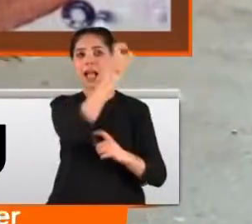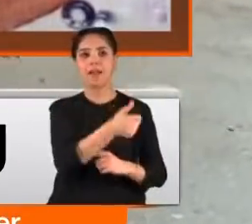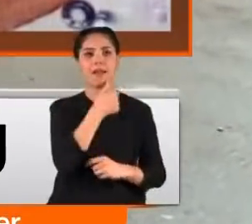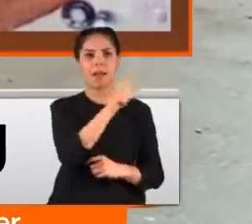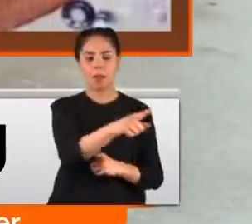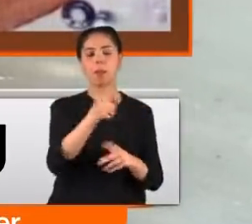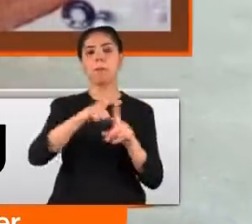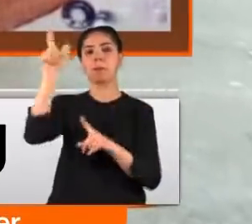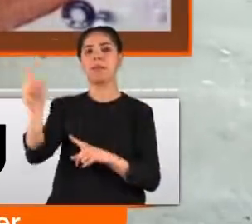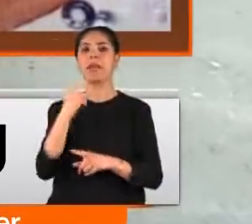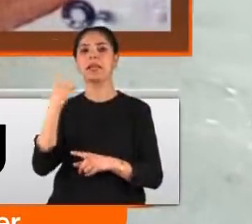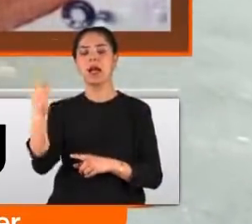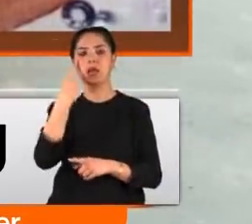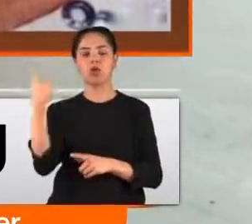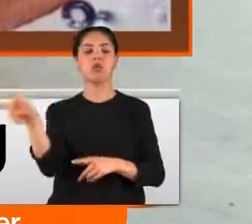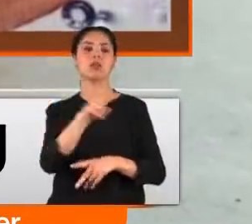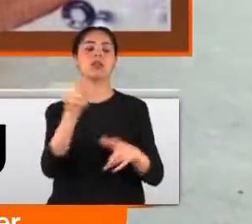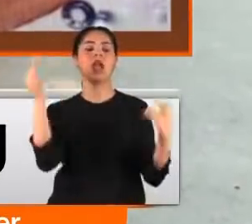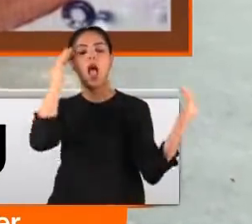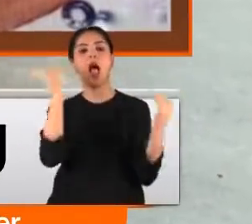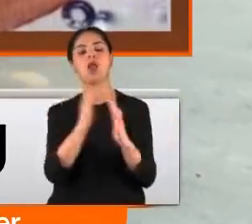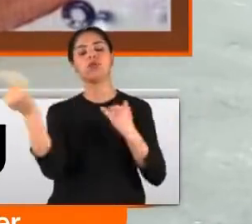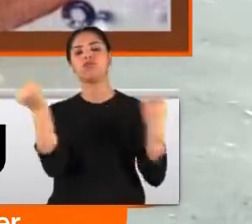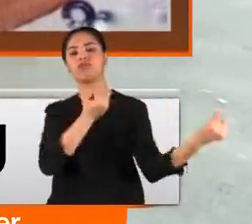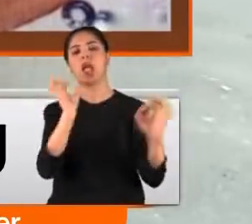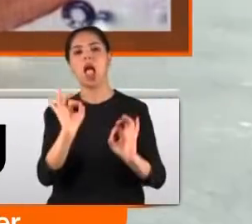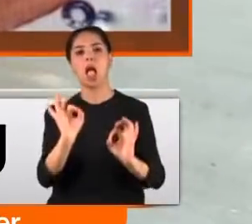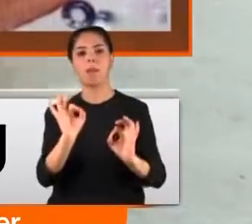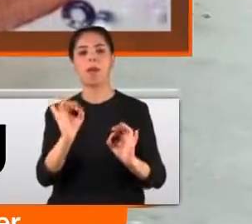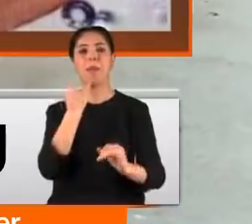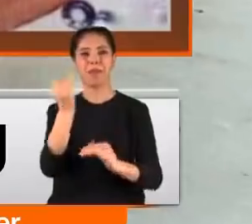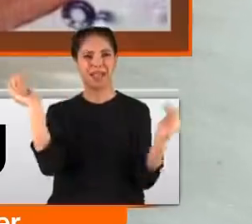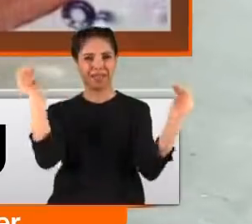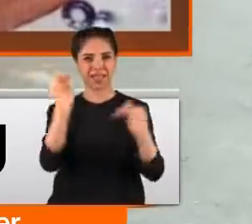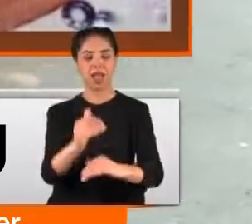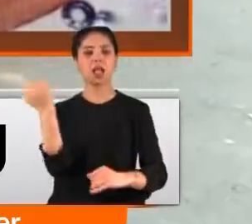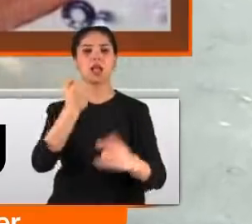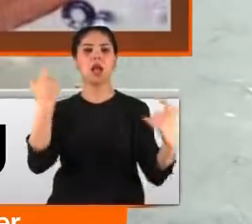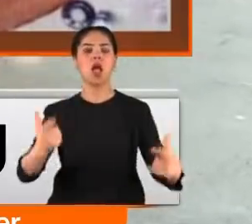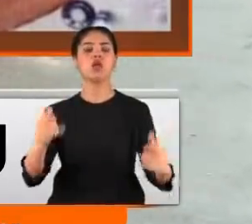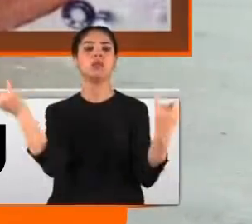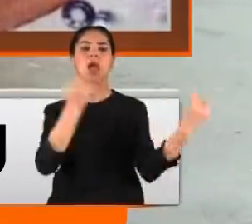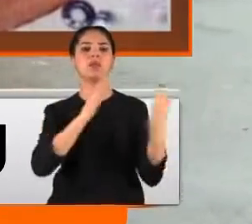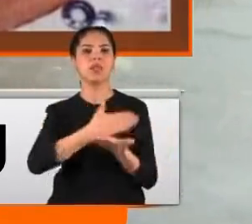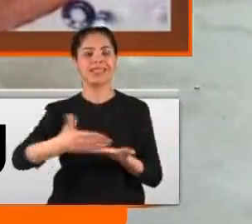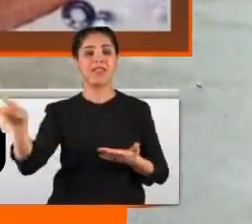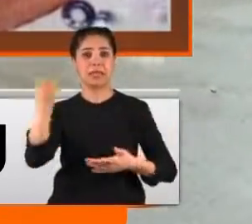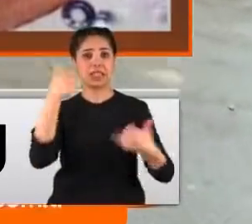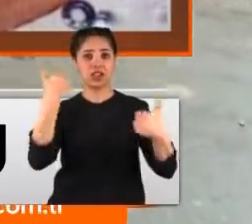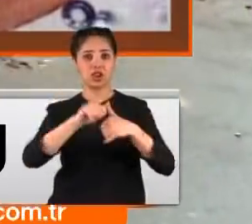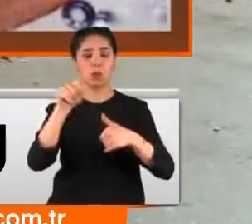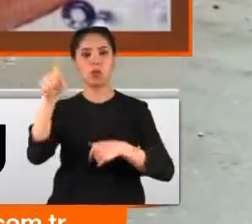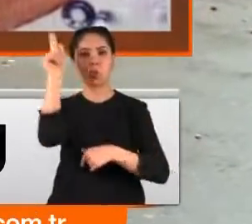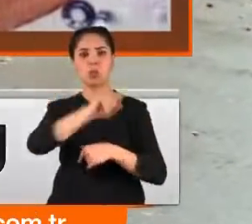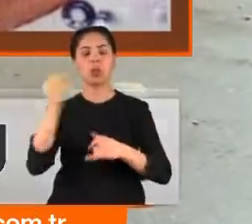iddiaya göre bir süredir şiddetli geçimsizlik vardı. O geçimsizlik misafire geldikleri Gazi Osman Paşa'da da sürdü. Çift arasında bu